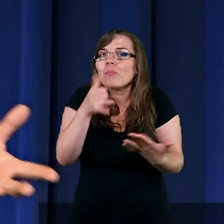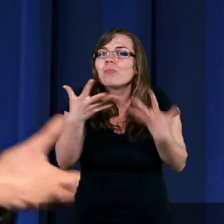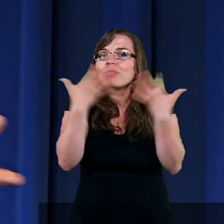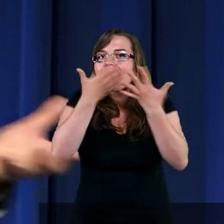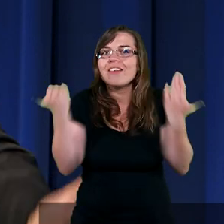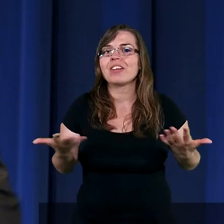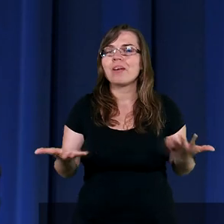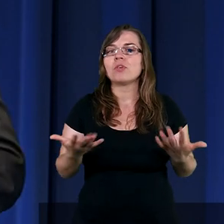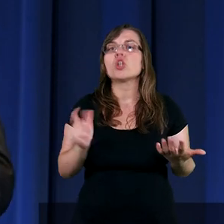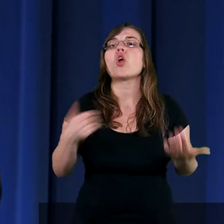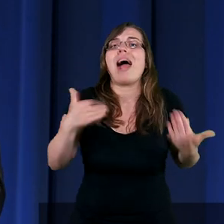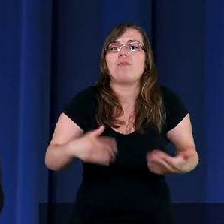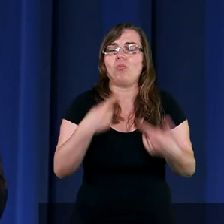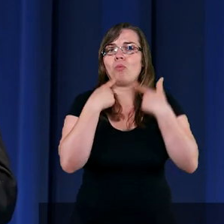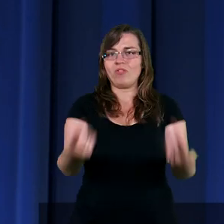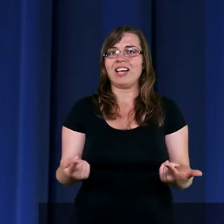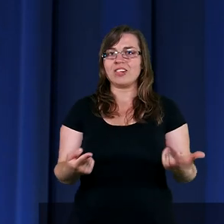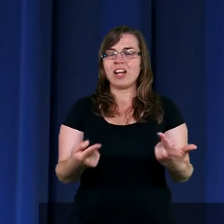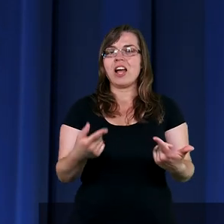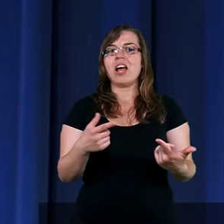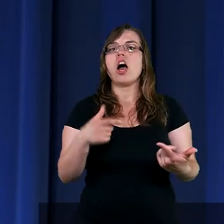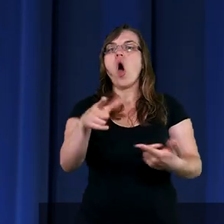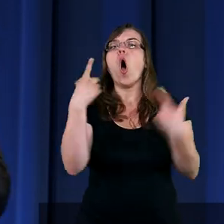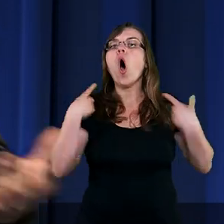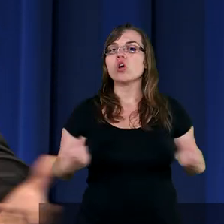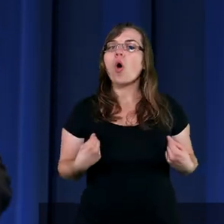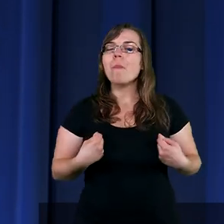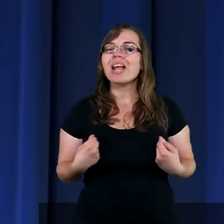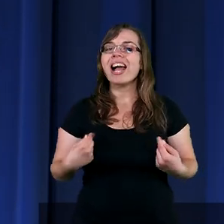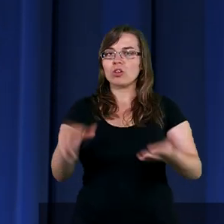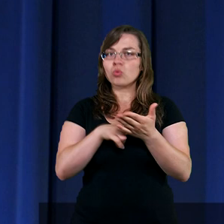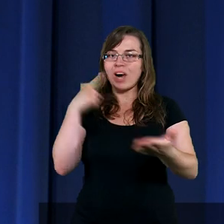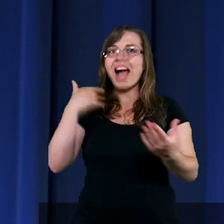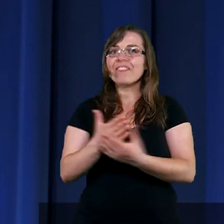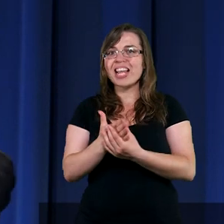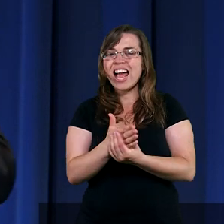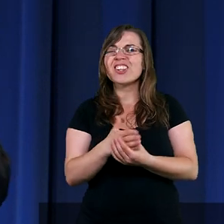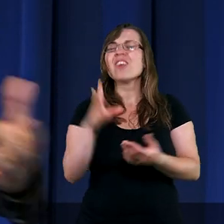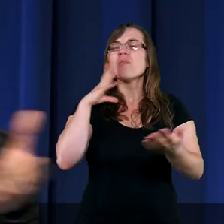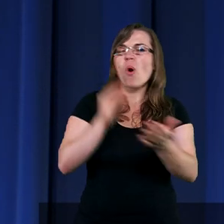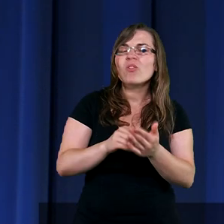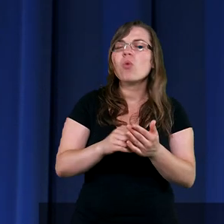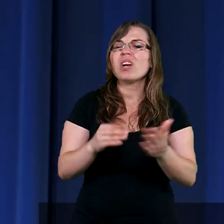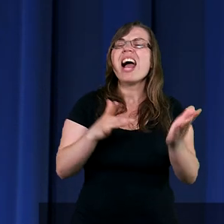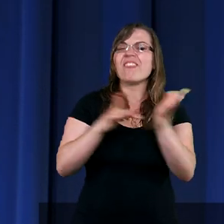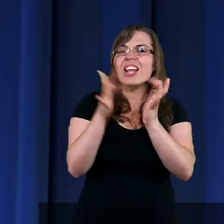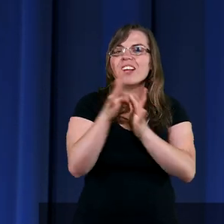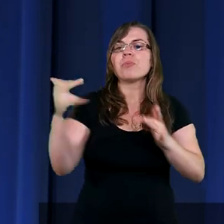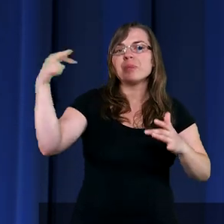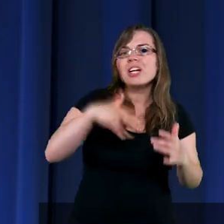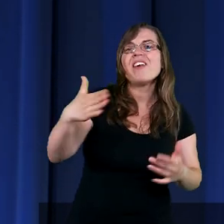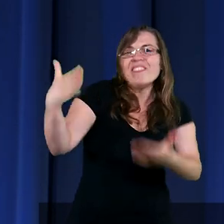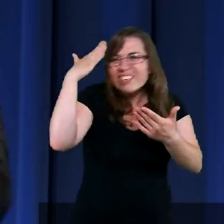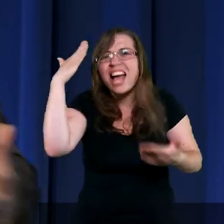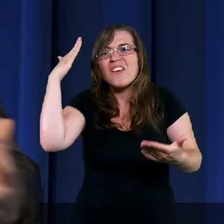co możemy powiedzieć? Jestem chrześcijanką, wierzę w powtórne przyjście Chrystusa, wierzę, że wkrótce się zobaczymy,